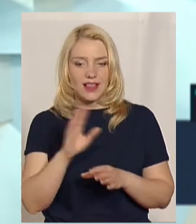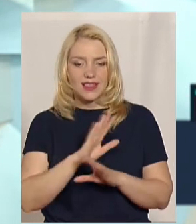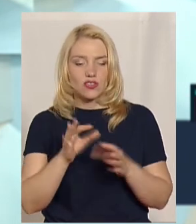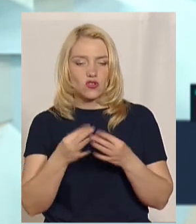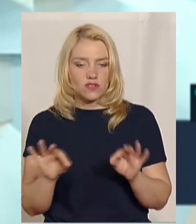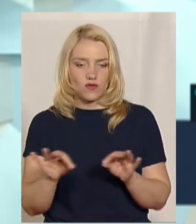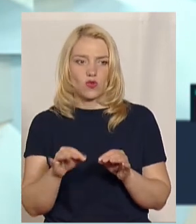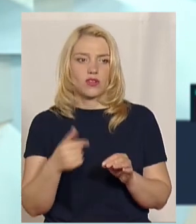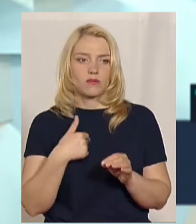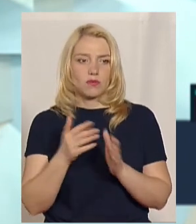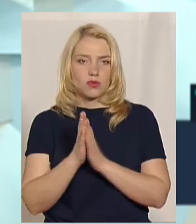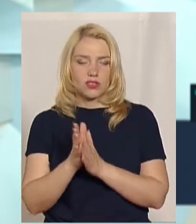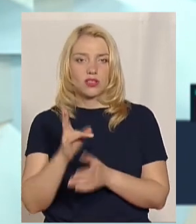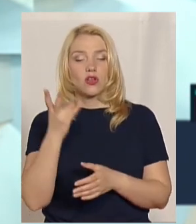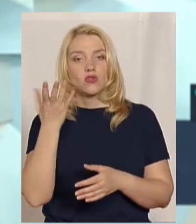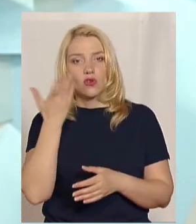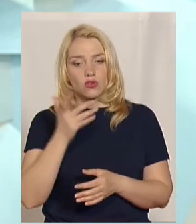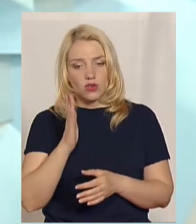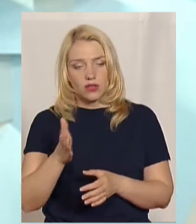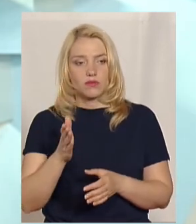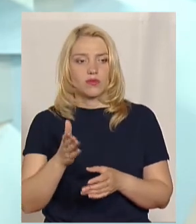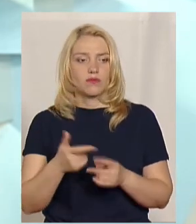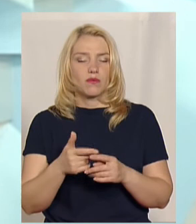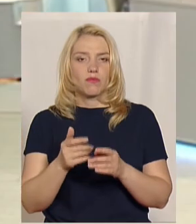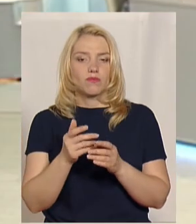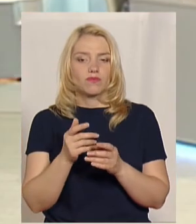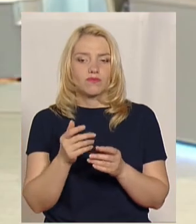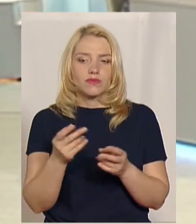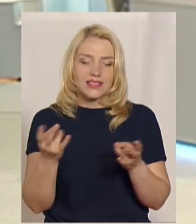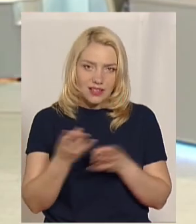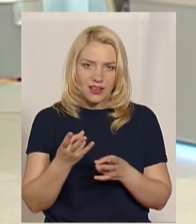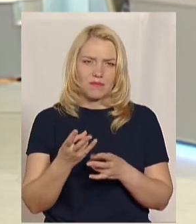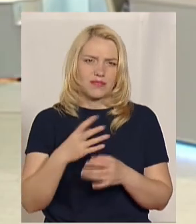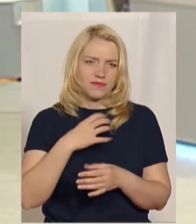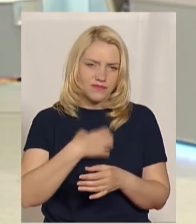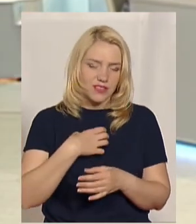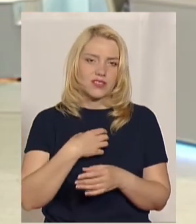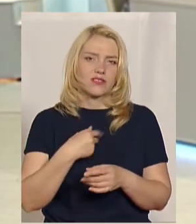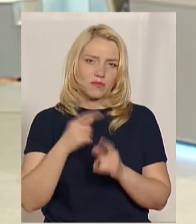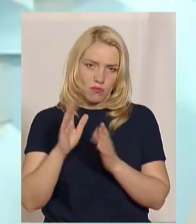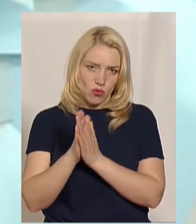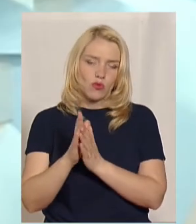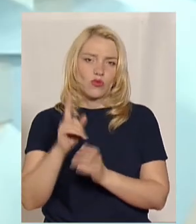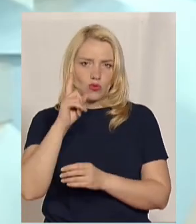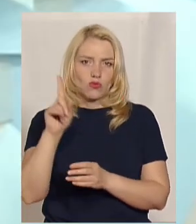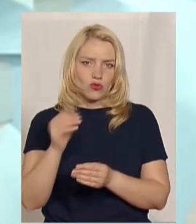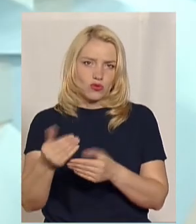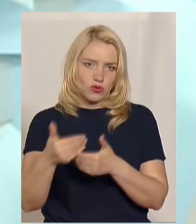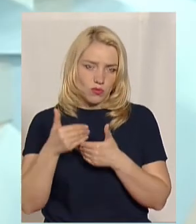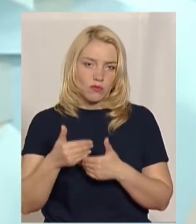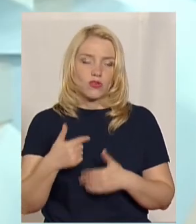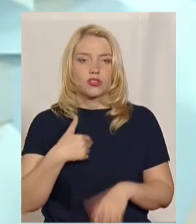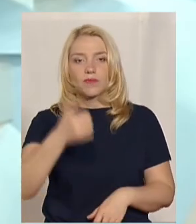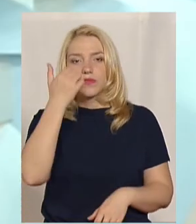дуже буде потрібно, я думаю, вони допоможуть. Без питань. Будемо сподіватися, що так і буде. Дякую вам, пані Марину, за участь у